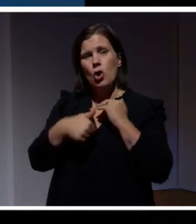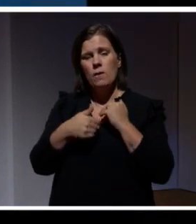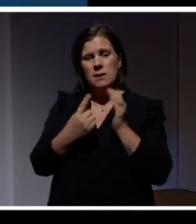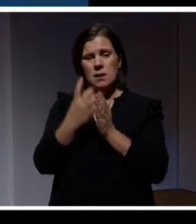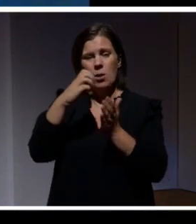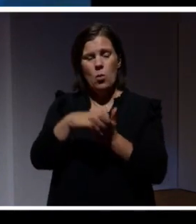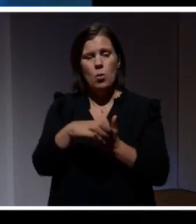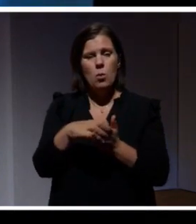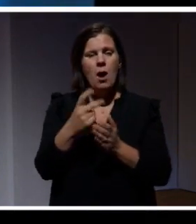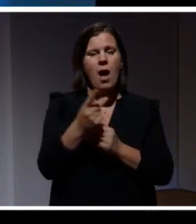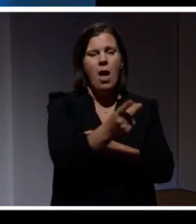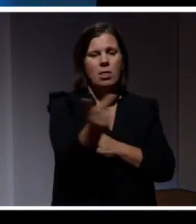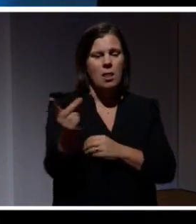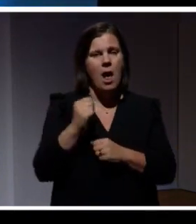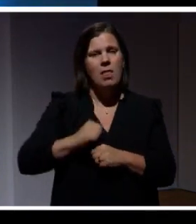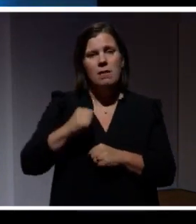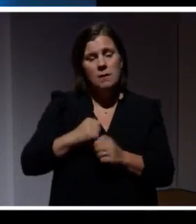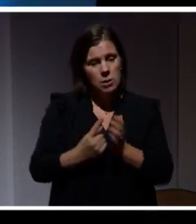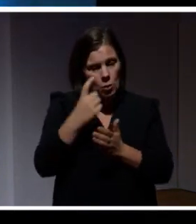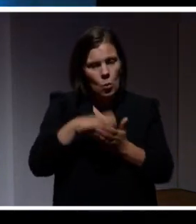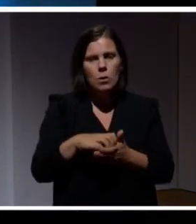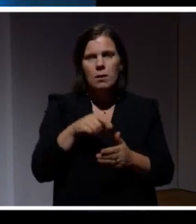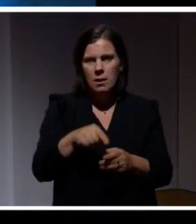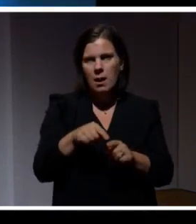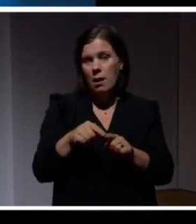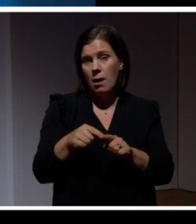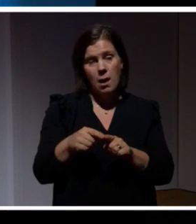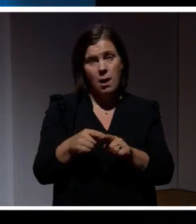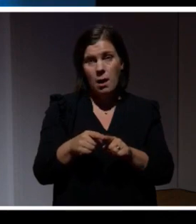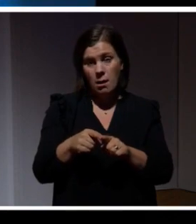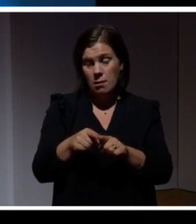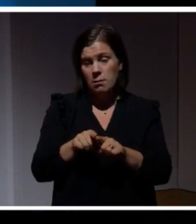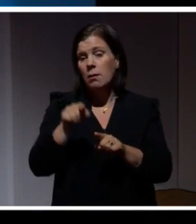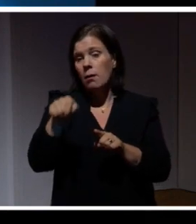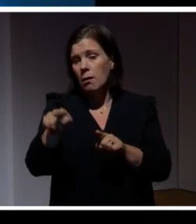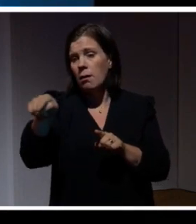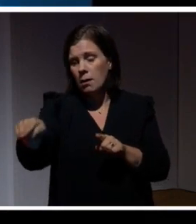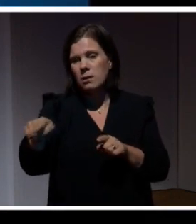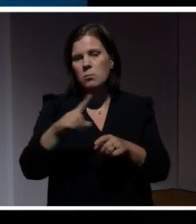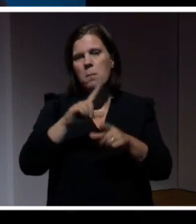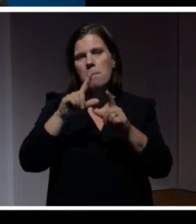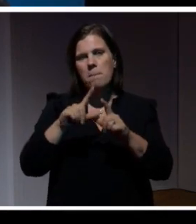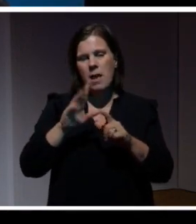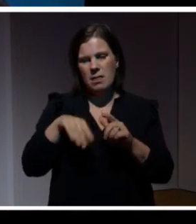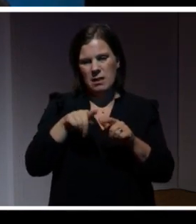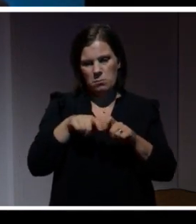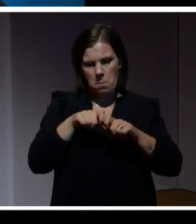användningssituationen, kan ibland gå mycket längre bort än den omedelbara som är bunnen av de